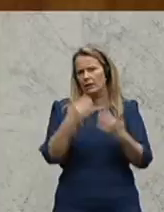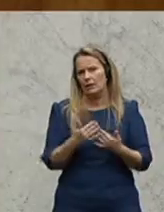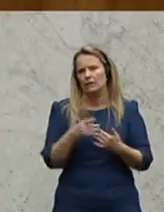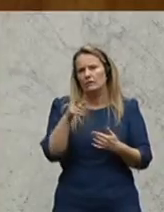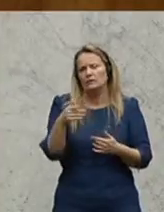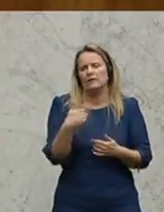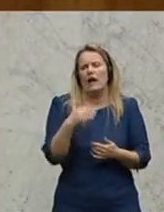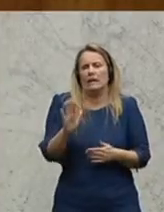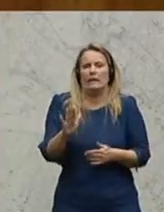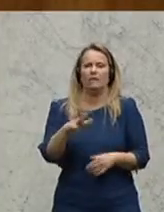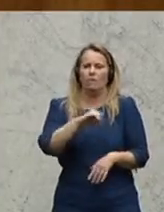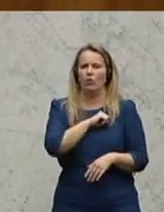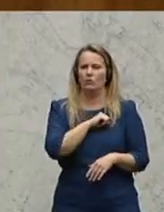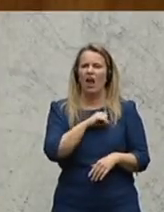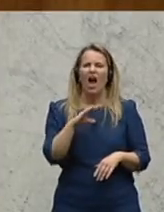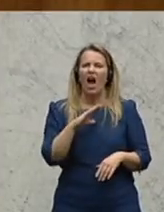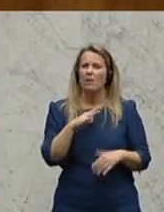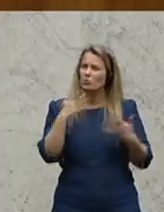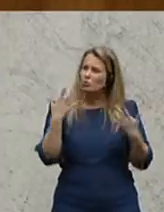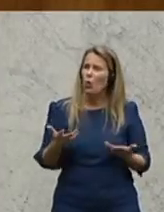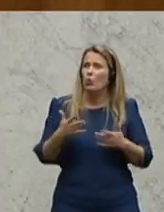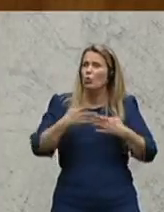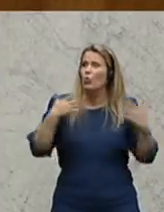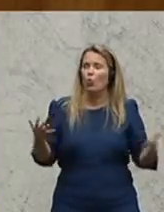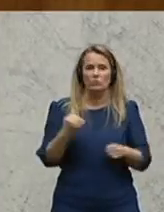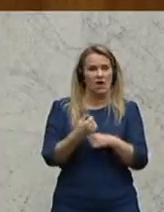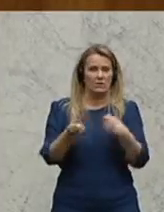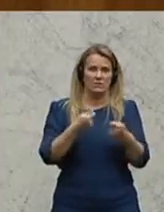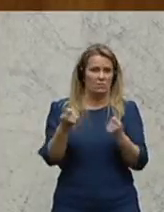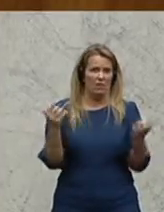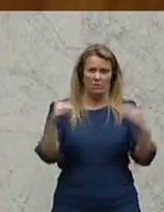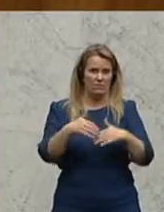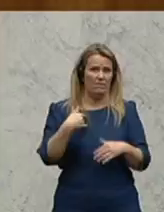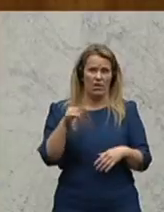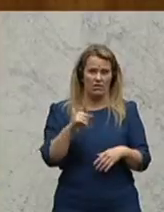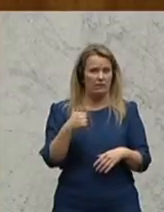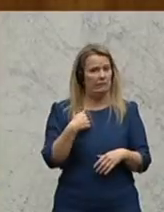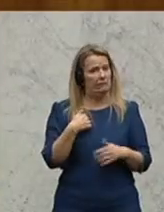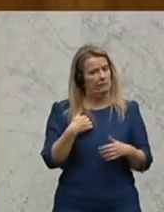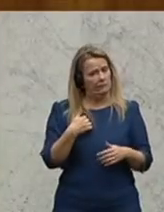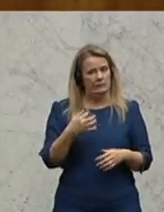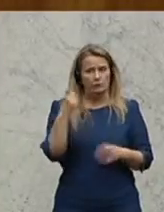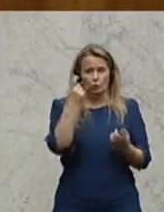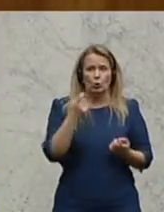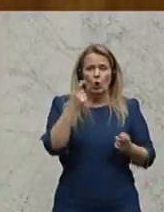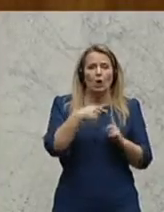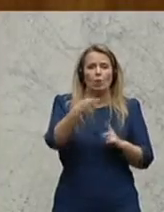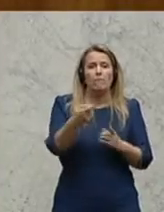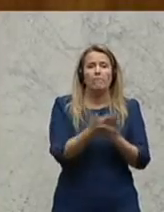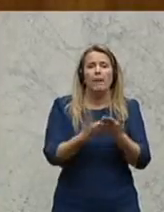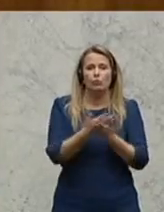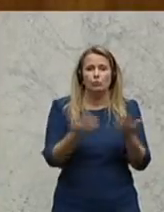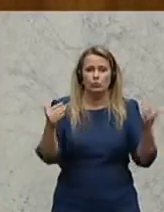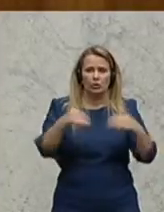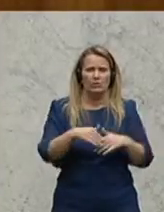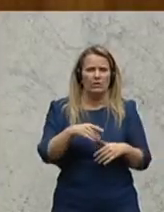Ihr Vorteil. Das war aber gar so groß war dieser Arbeitsmarktgipfel nicht. Das schwand mir übel als beim Bildungsgipfel. Also das werden ja